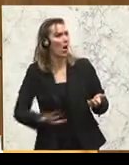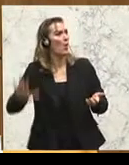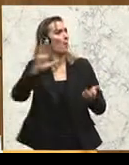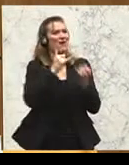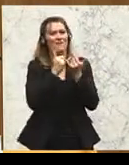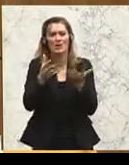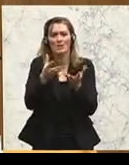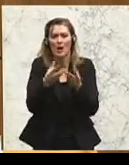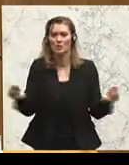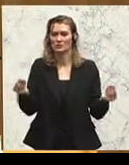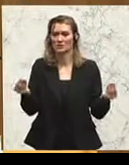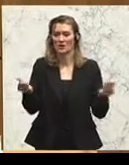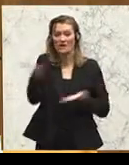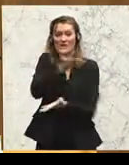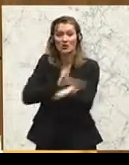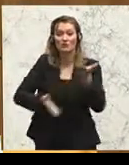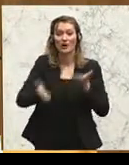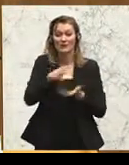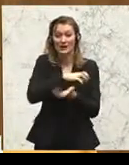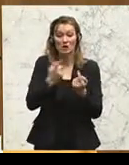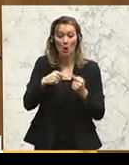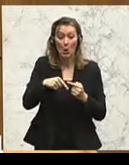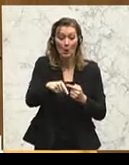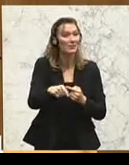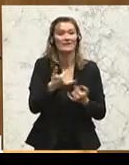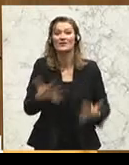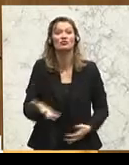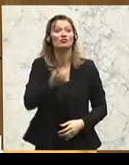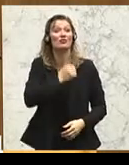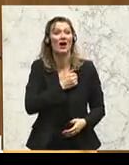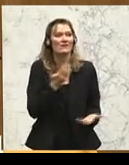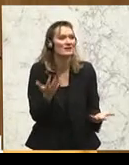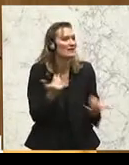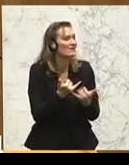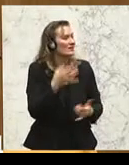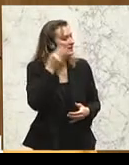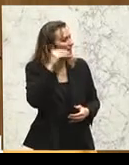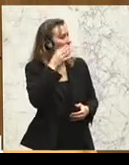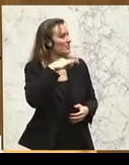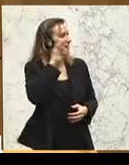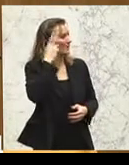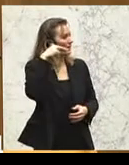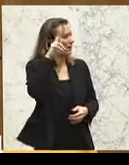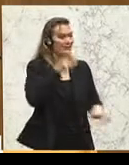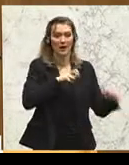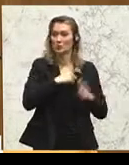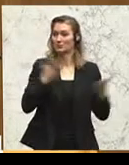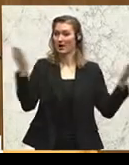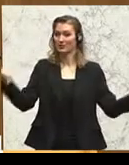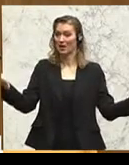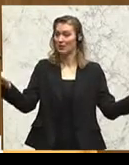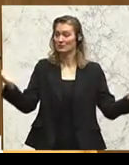wir die Wirtschaftskrise, die bevorsteht, in den Griff bekommen, meine sehr geehrten Damen und Herren der Regierungsparteien? Wo sind denn Ihre